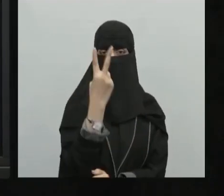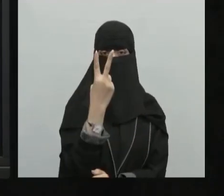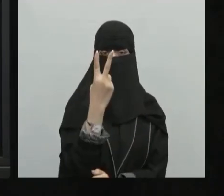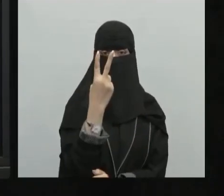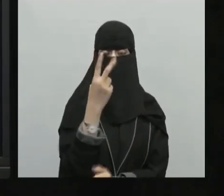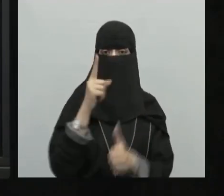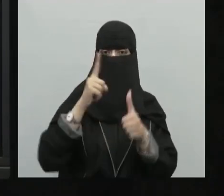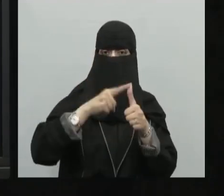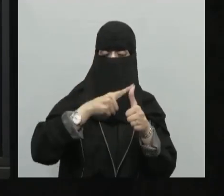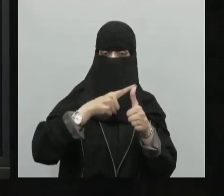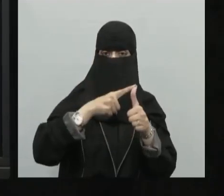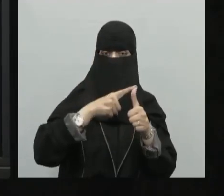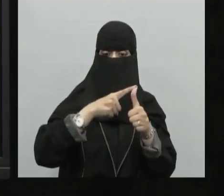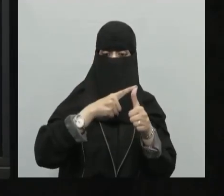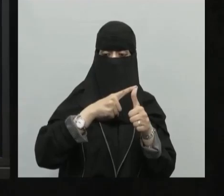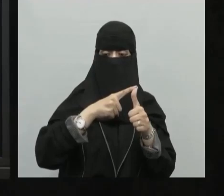الطول الفائدة الأولى